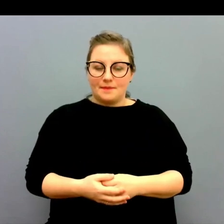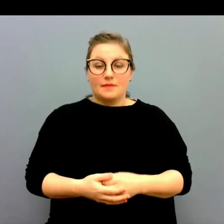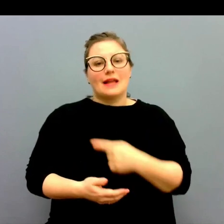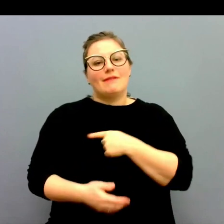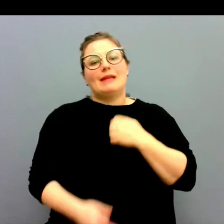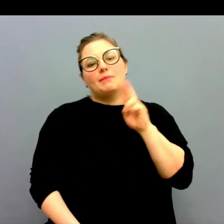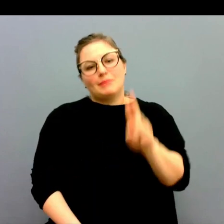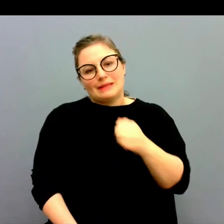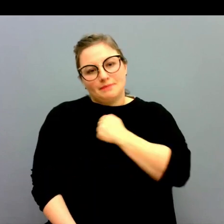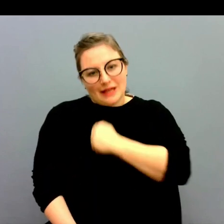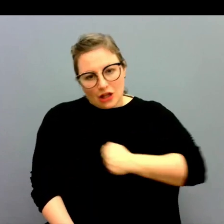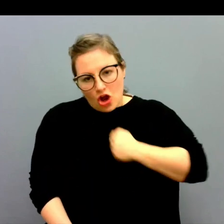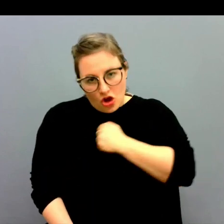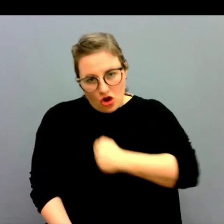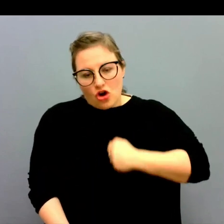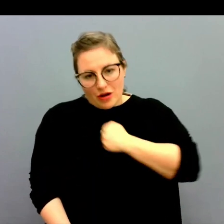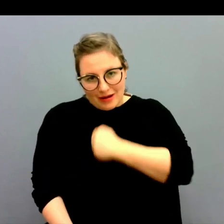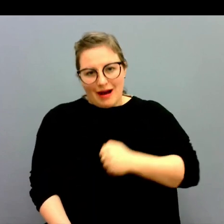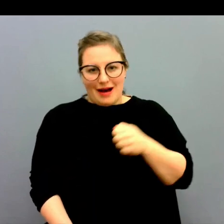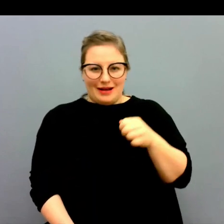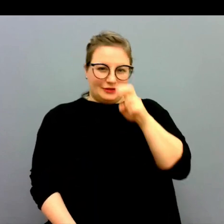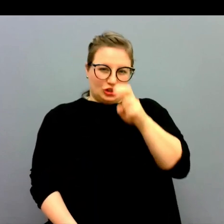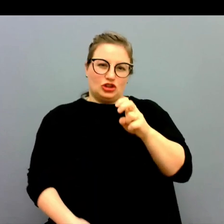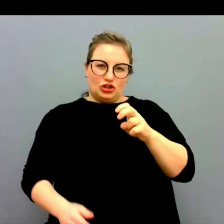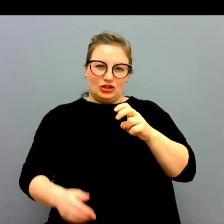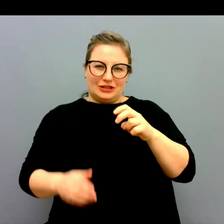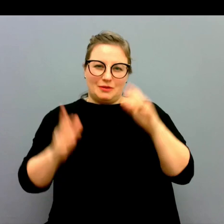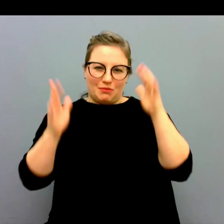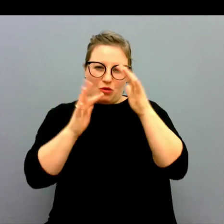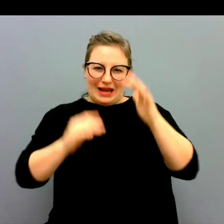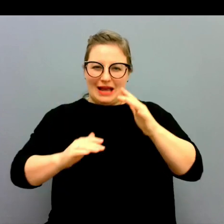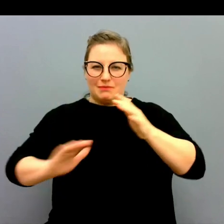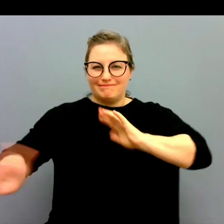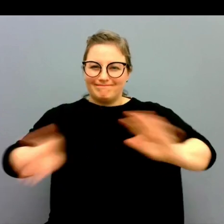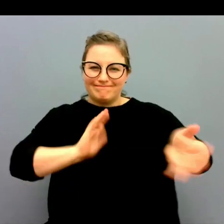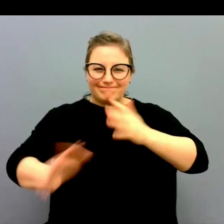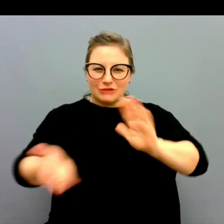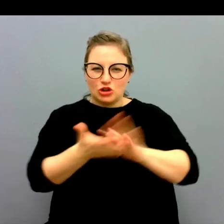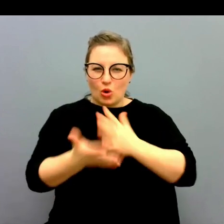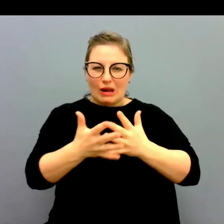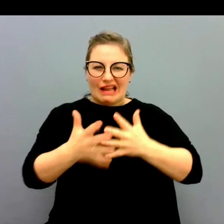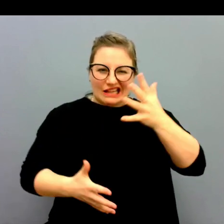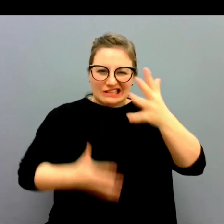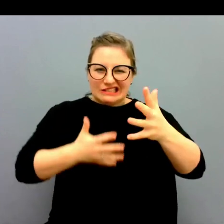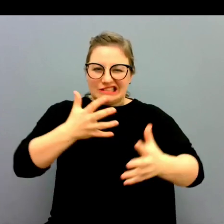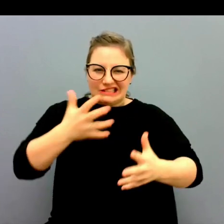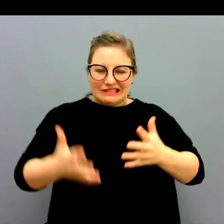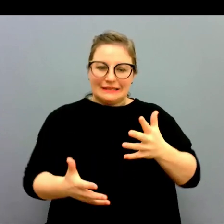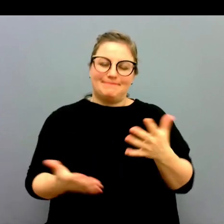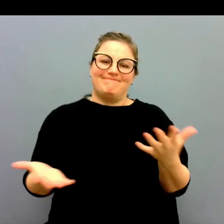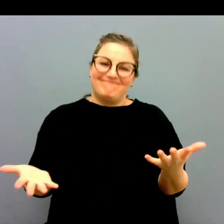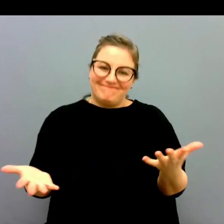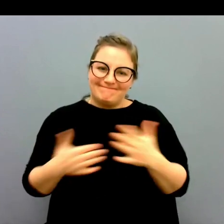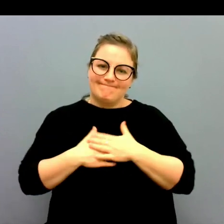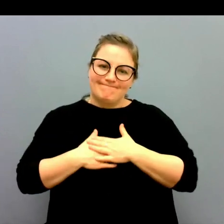beklagar verkligen att det är problem med att teckensbrukstolkningen laggar.